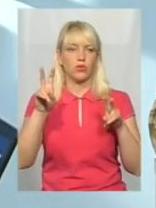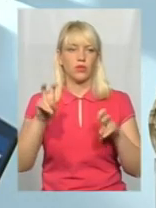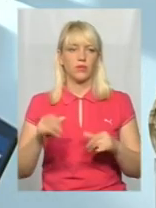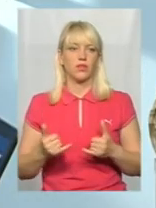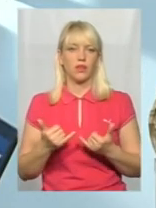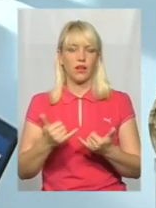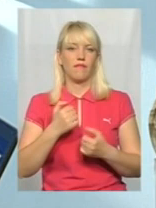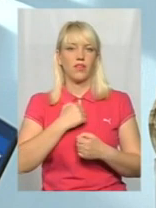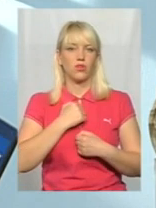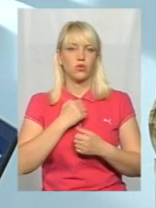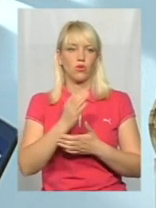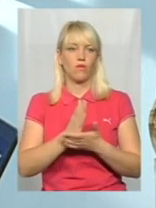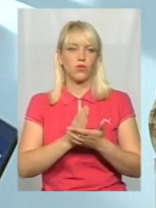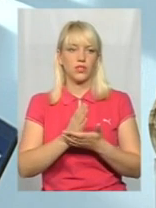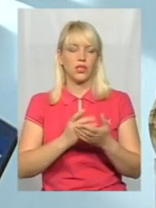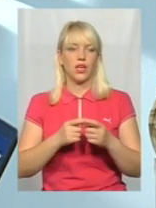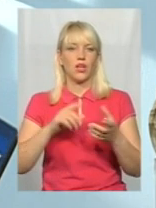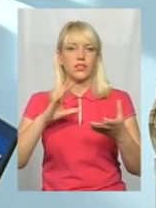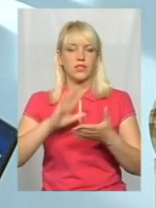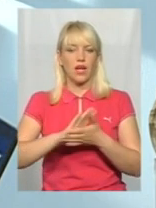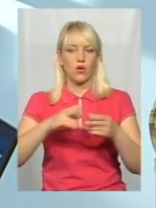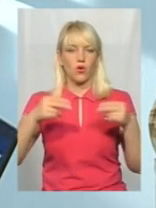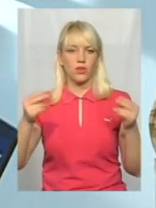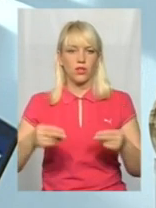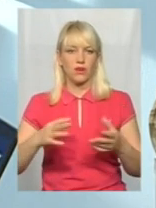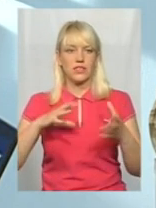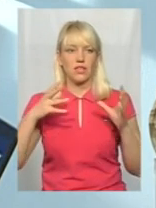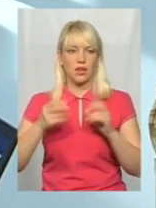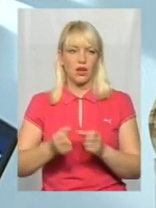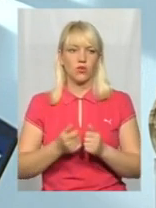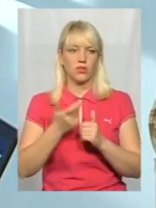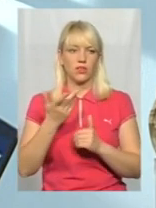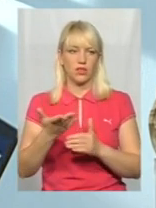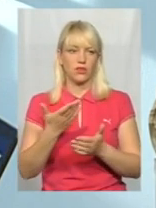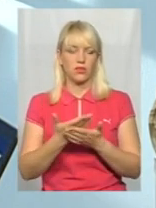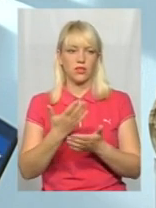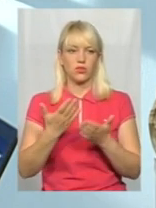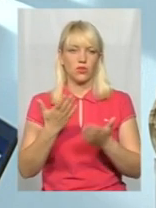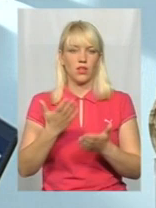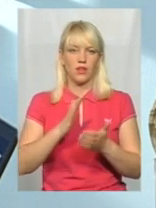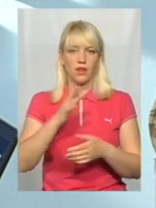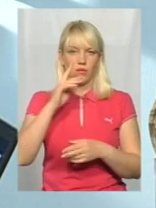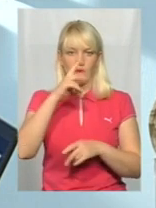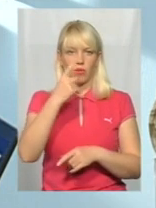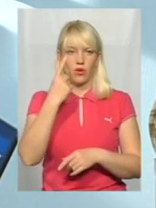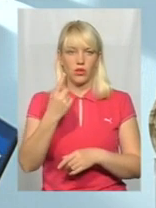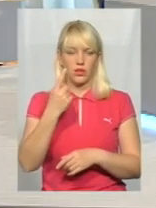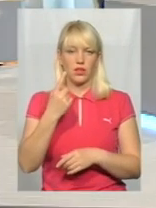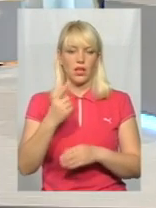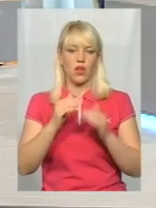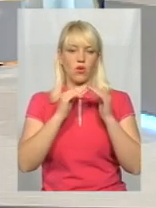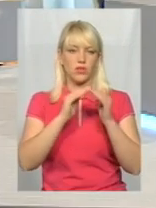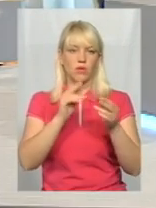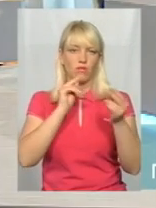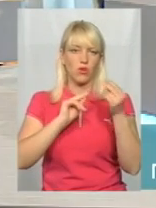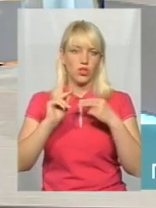загальною кількістю, якщо я не помиляюся, то одна казарма поліпшеного